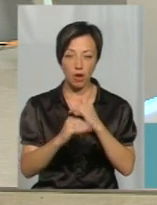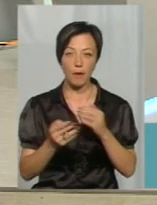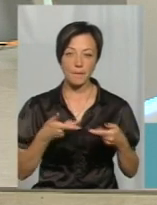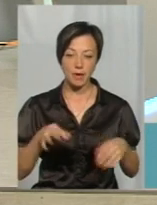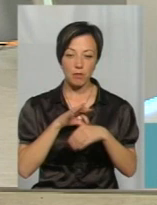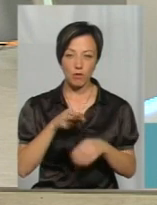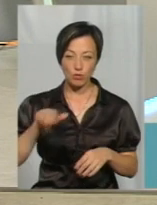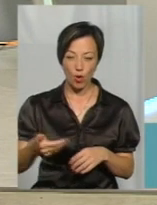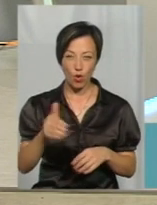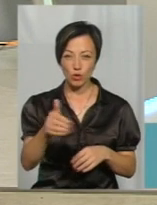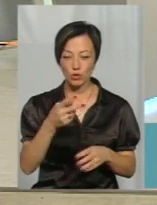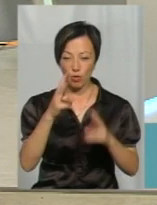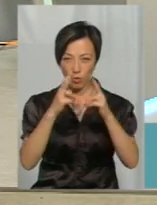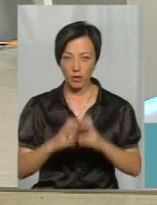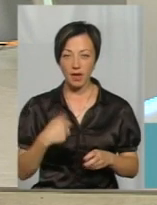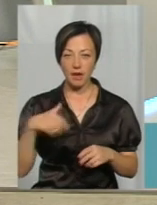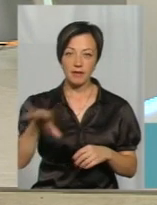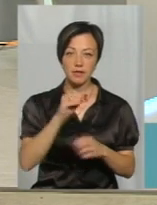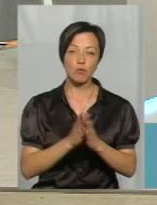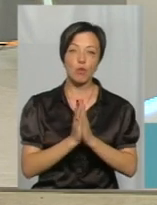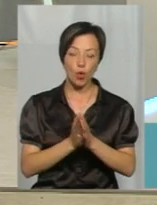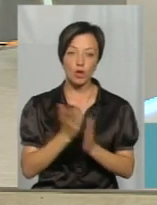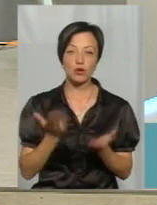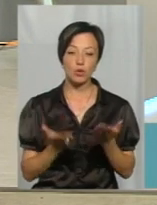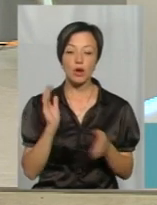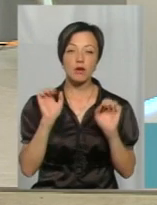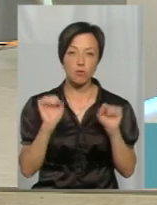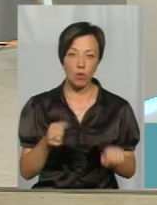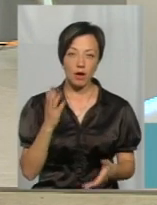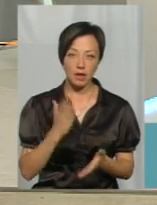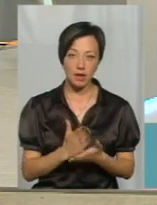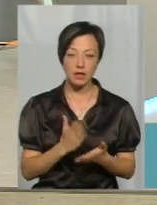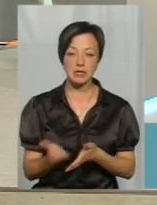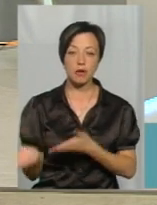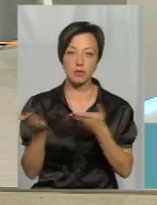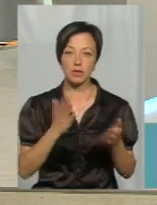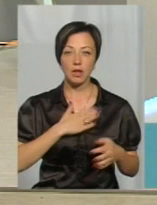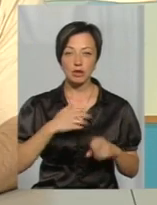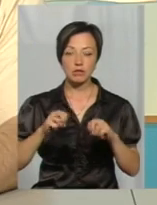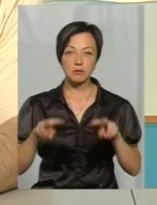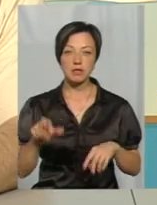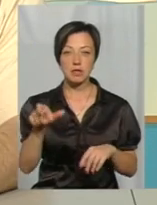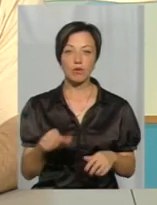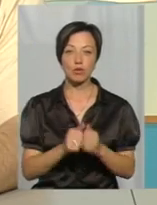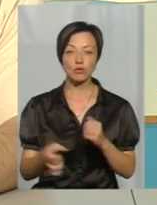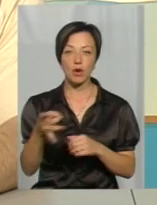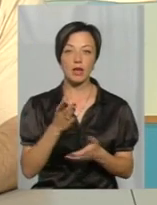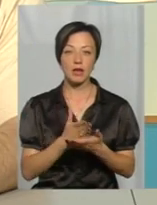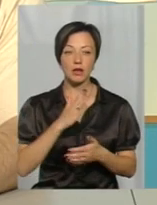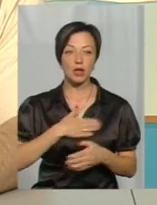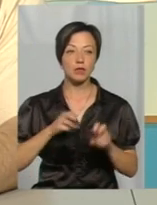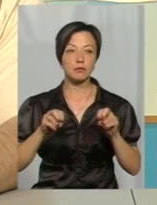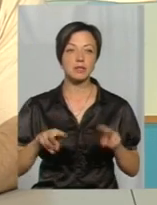ми проводимо розкопки, так що я всіх прошу, якщо є змога, запросити нашого спеціаліста, в кожному районі є наш